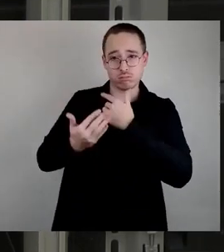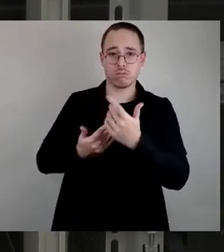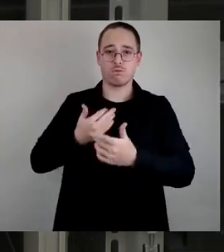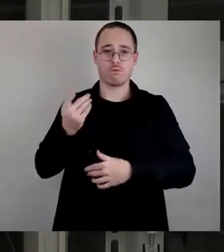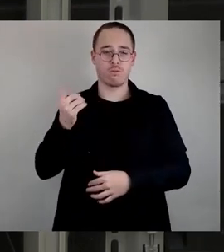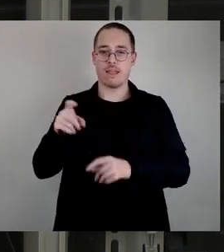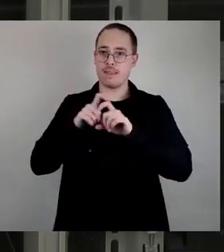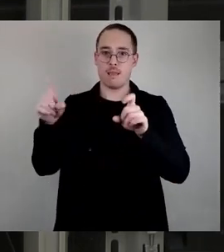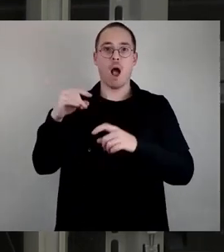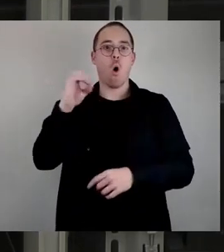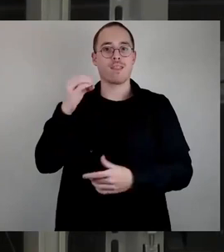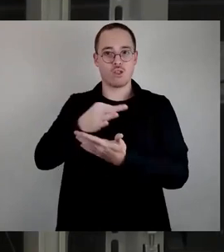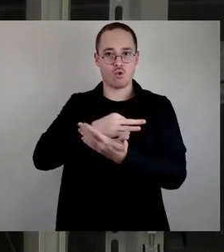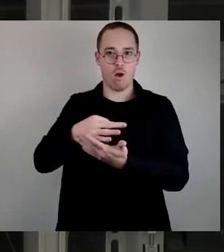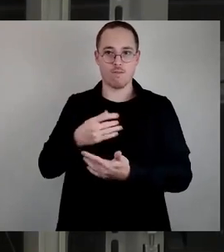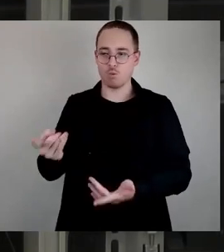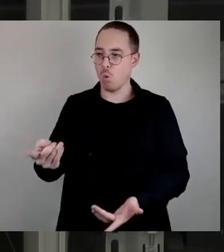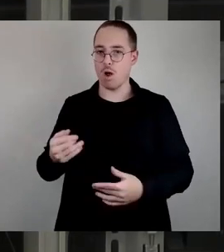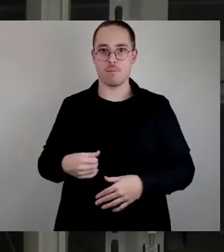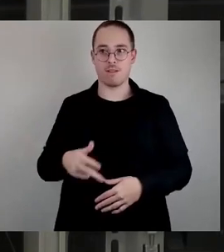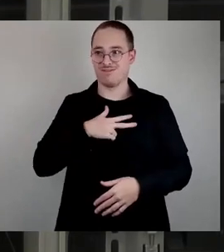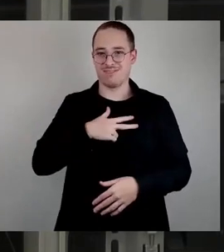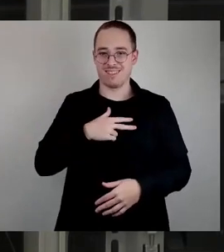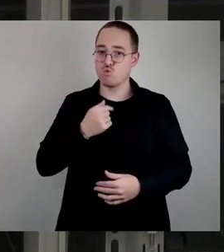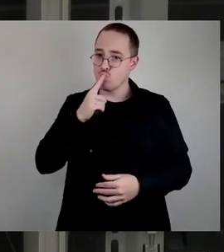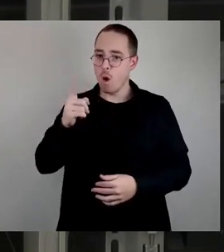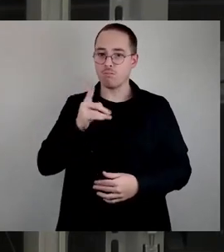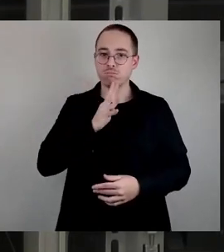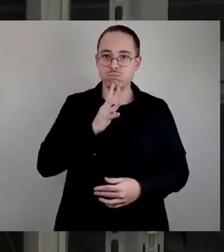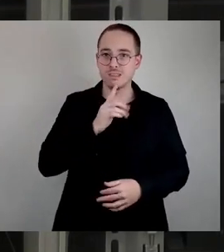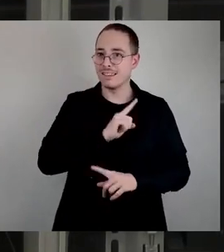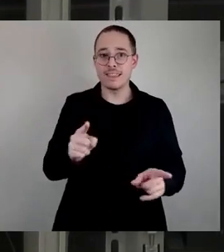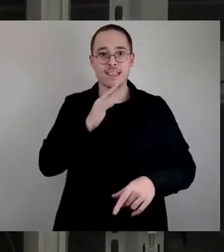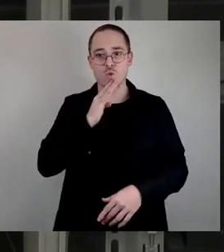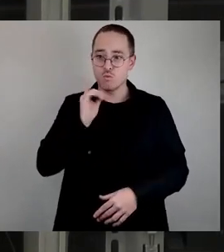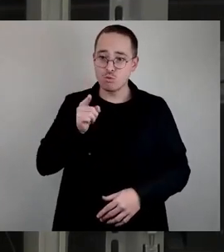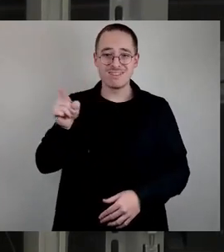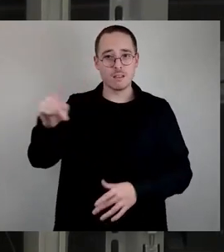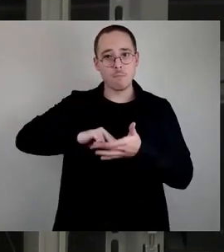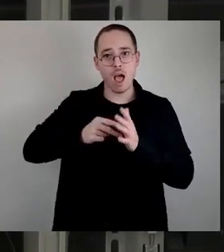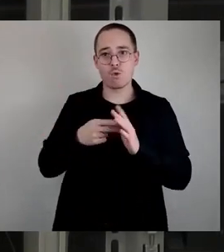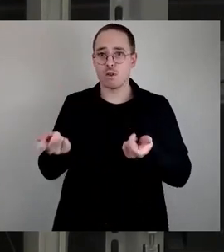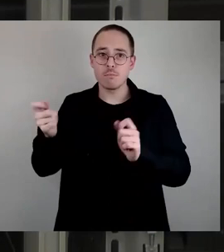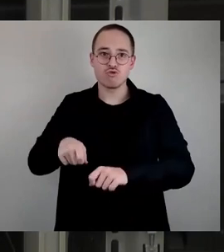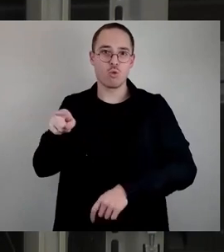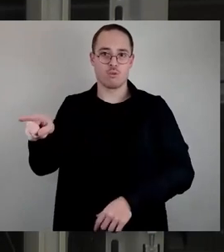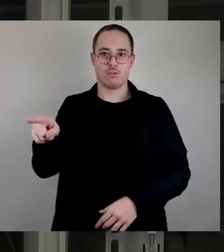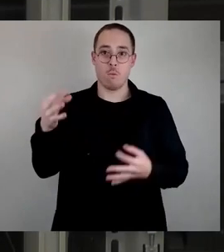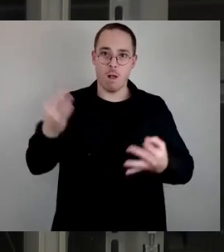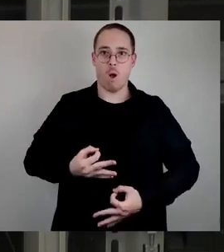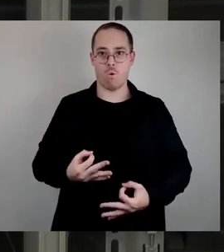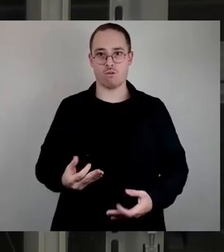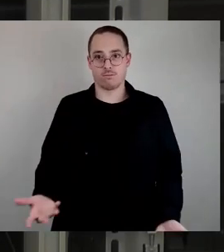vor nicht gediehen, und es steht nicht ein Stein, es gibt keine Planung, es gibt nicht mal einen Beschluss. So, das Zweite ist,